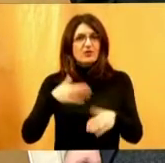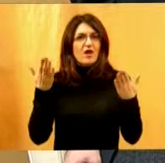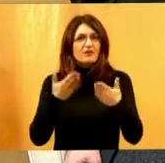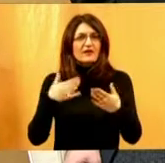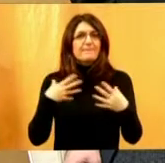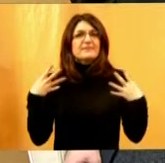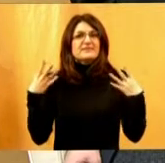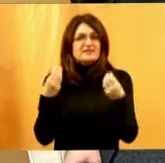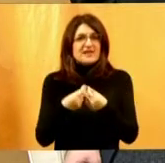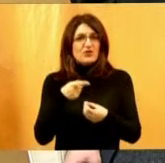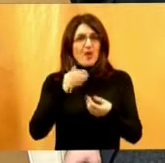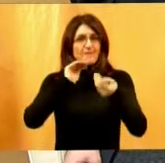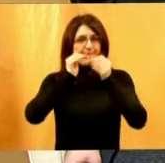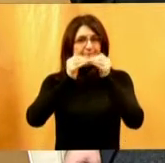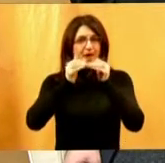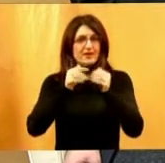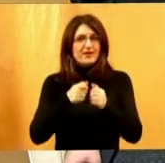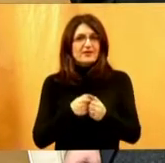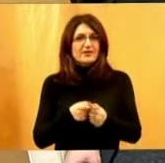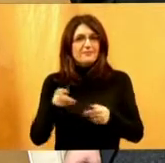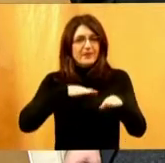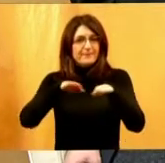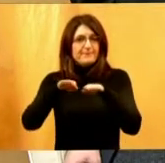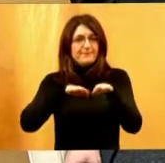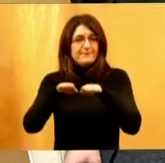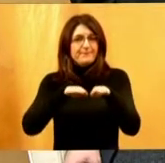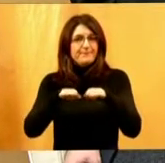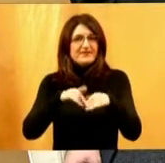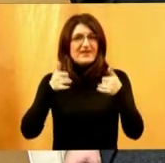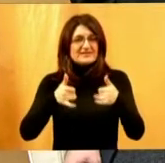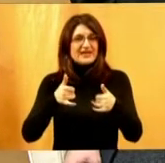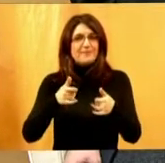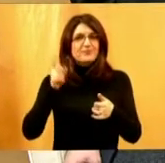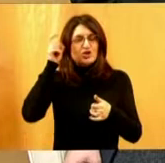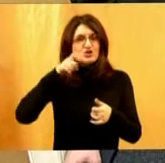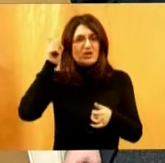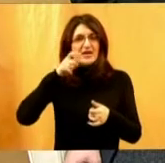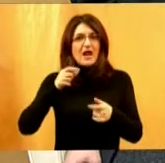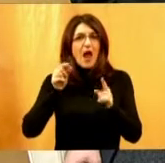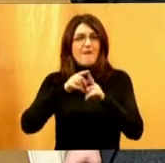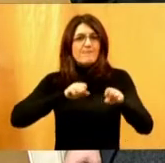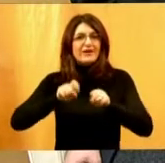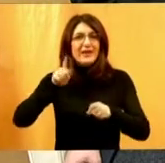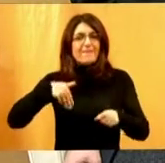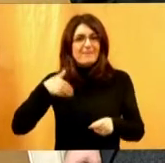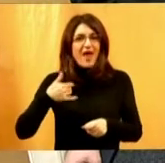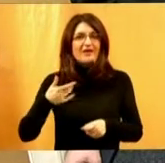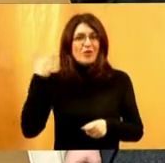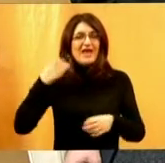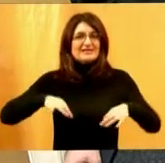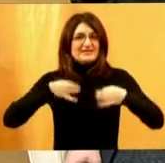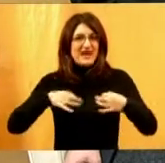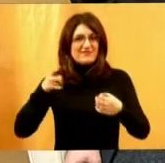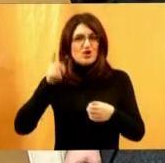smo zajedno u partnerstvu sa ministarstvom sada socijalne politike i mladih tada zdravstva i socijalne skrbi